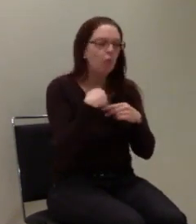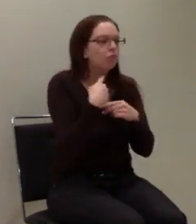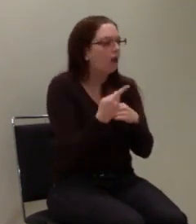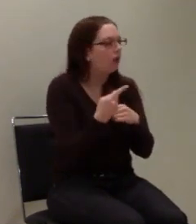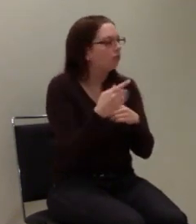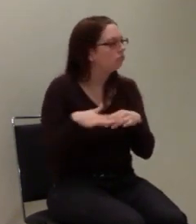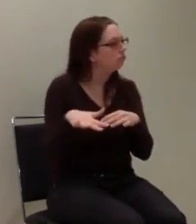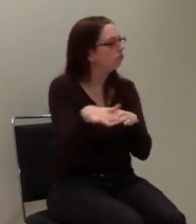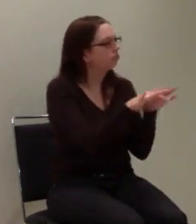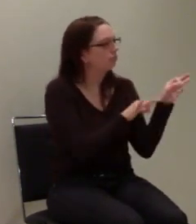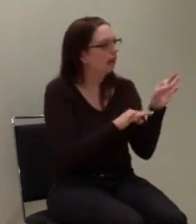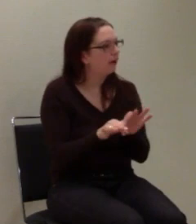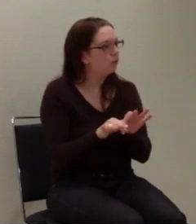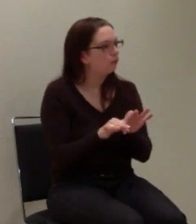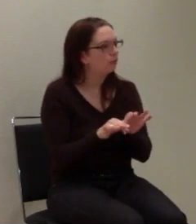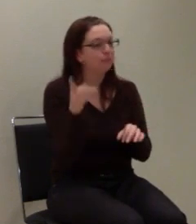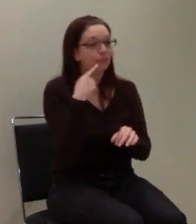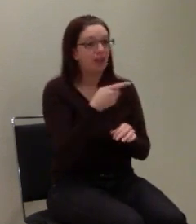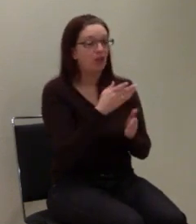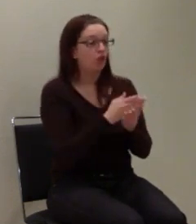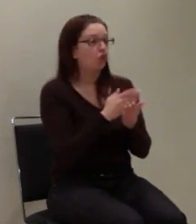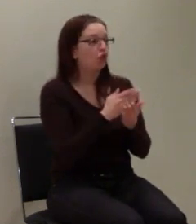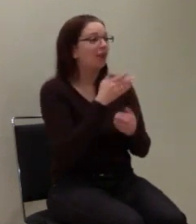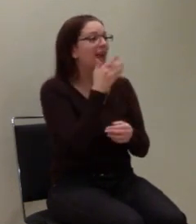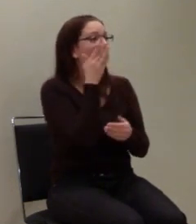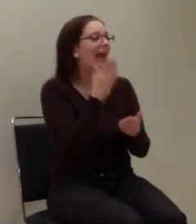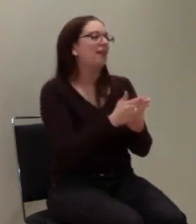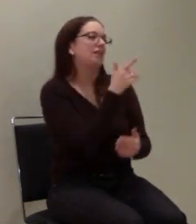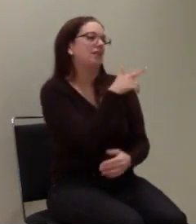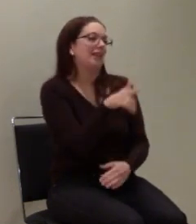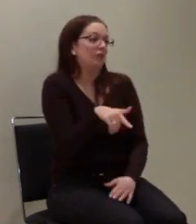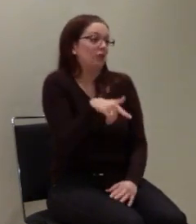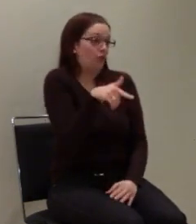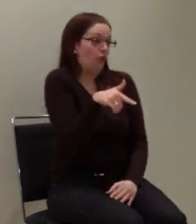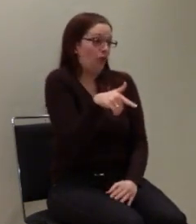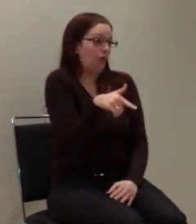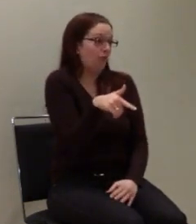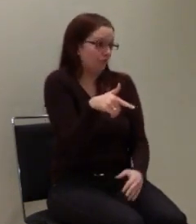Wir fangen jetzt sogar schon Ende 2012 mit dem Pilotversuch an.